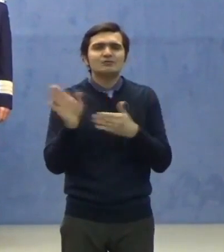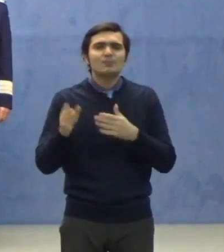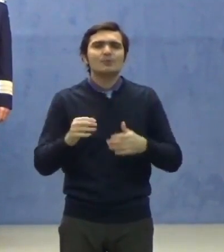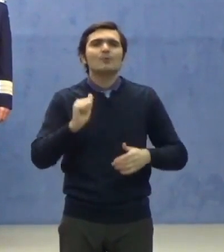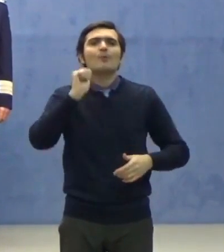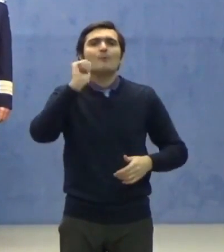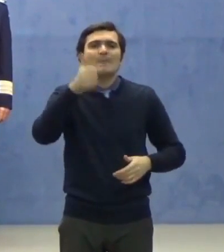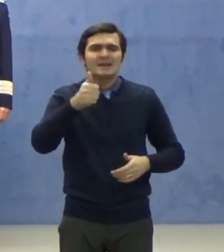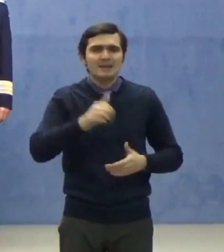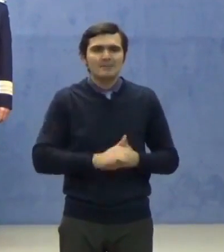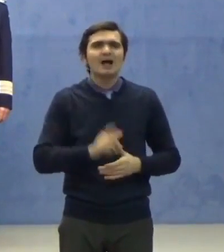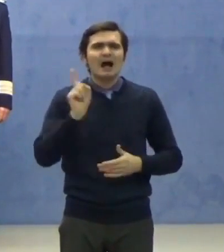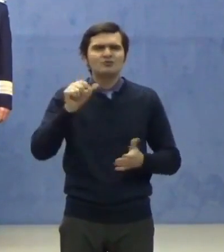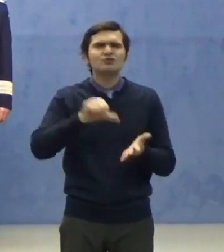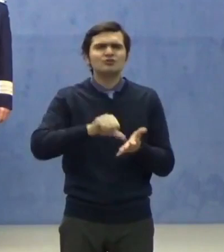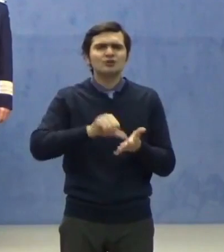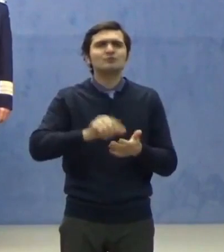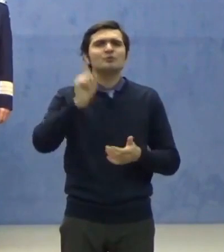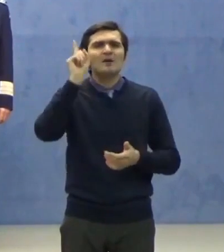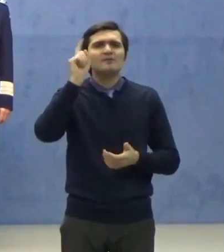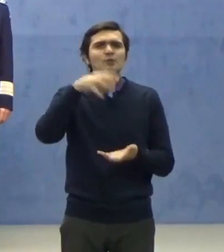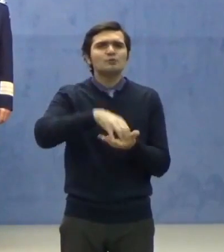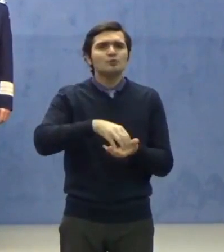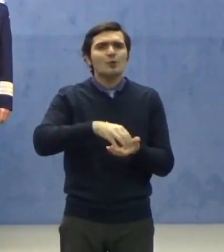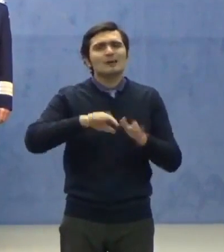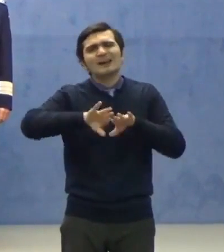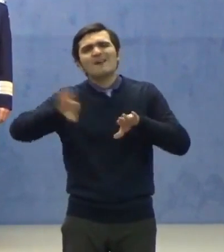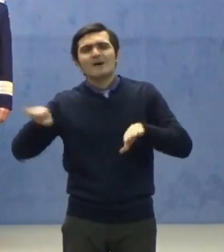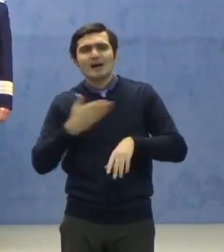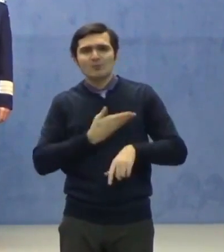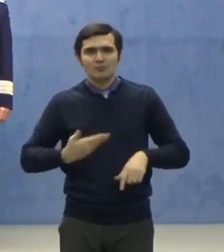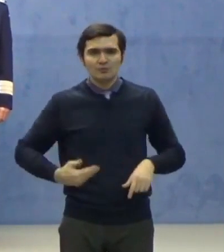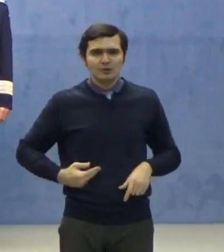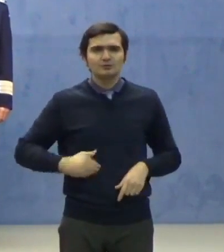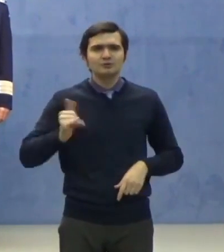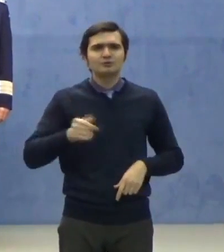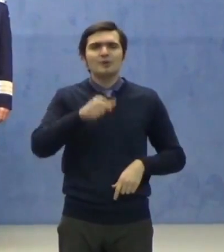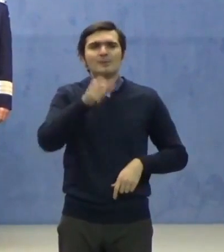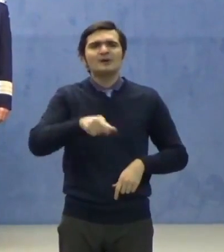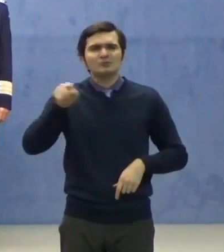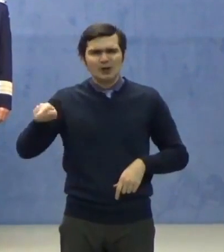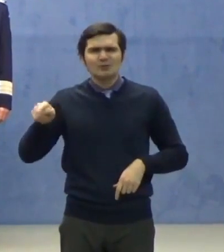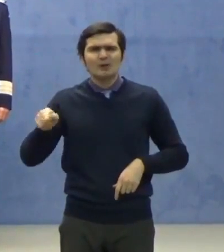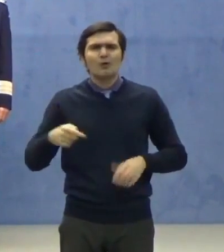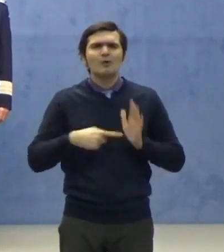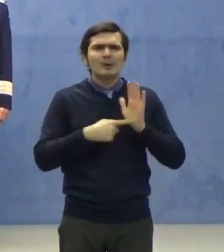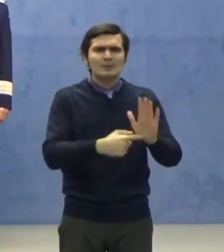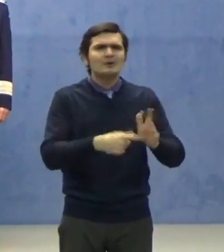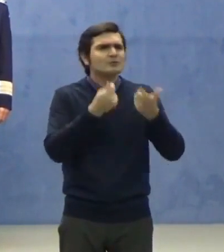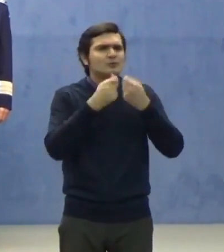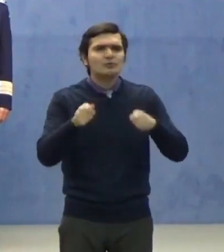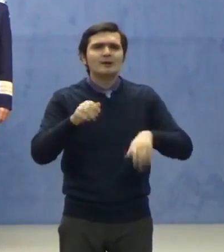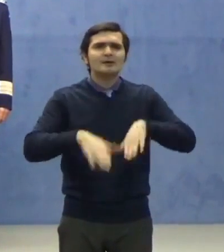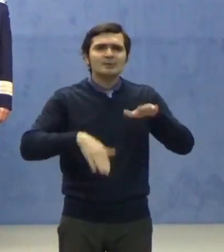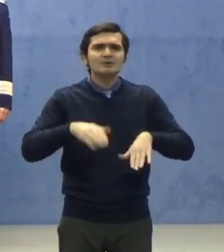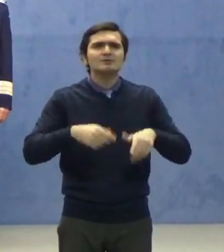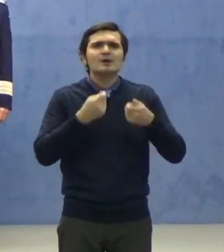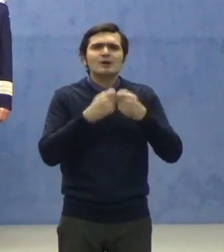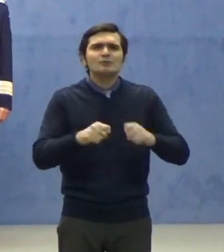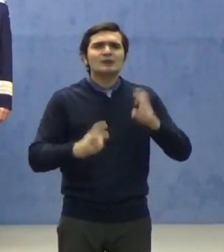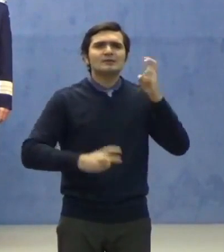centru care se va afla într-o locație în afara Bucureștiului cu personal care reprezintă toate ministerile și instituțiile implicate,